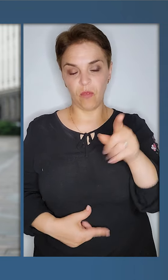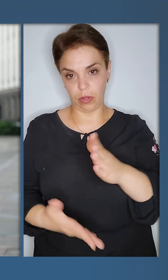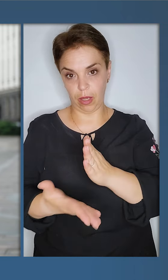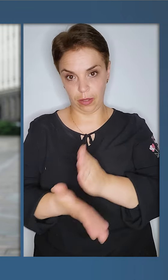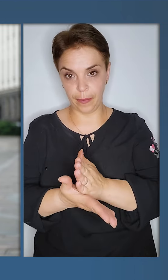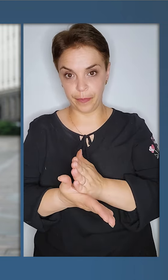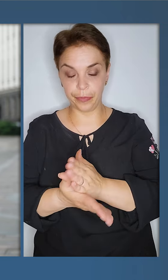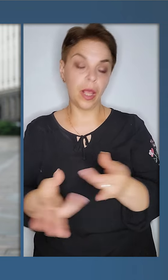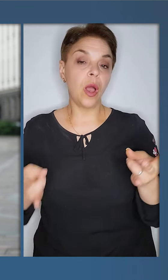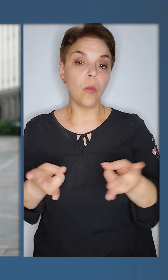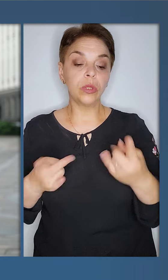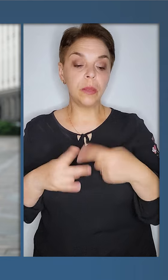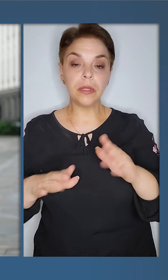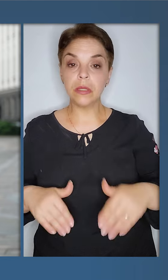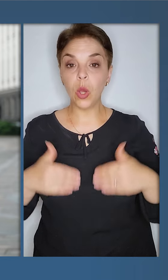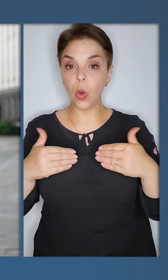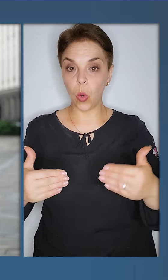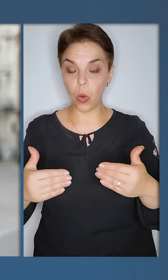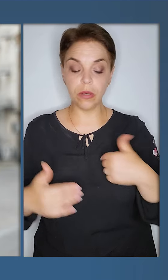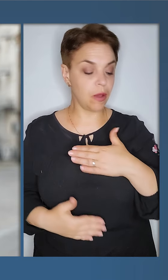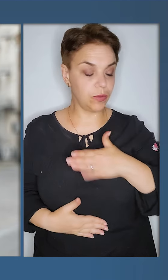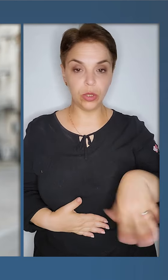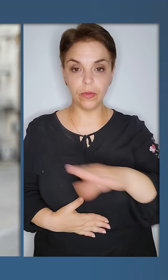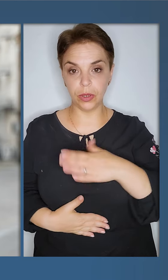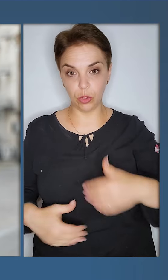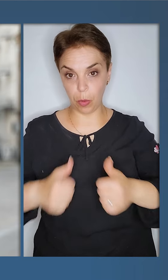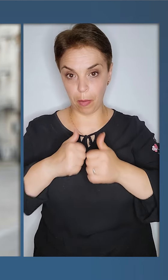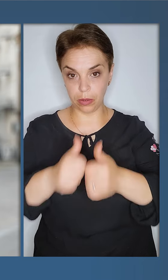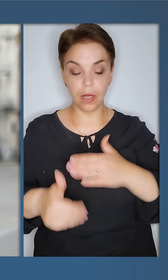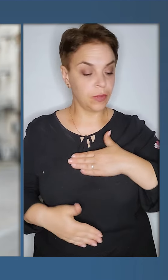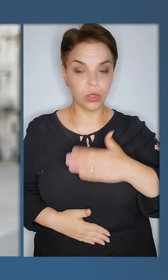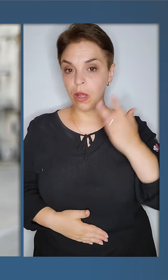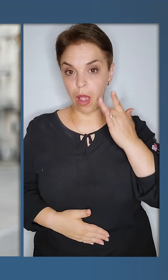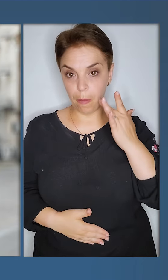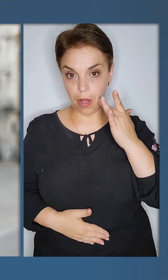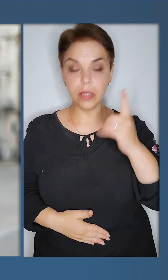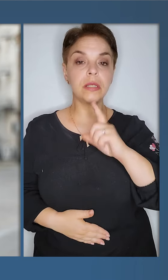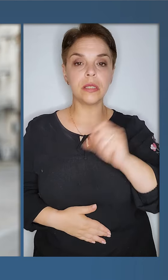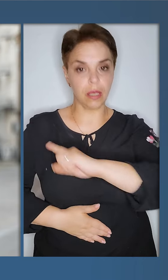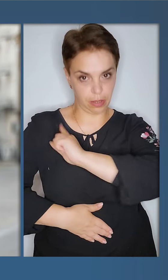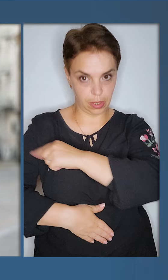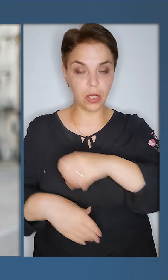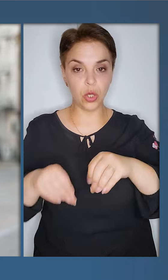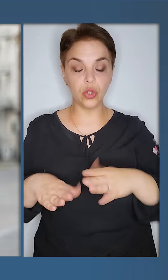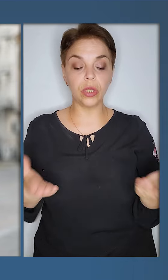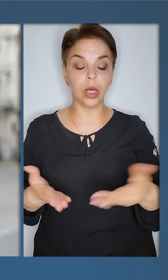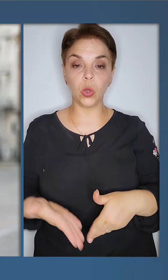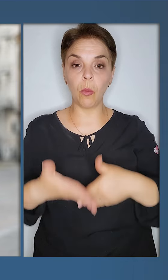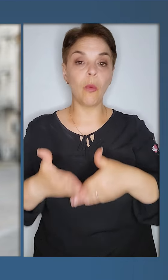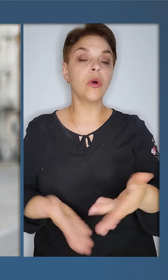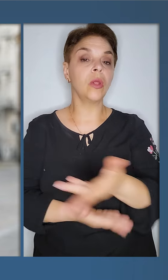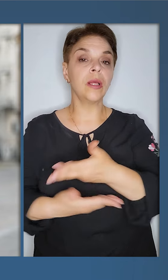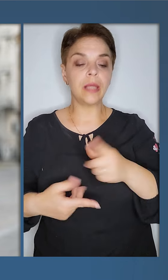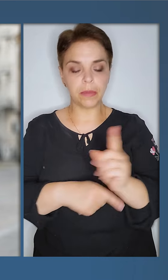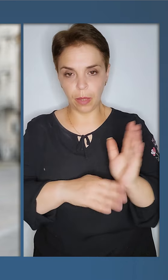де вона є. Потрібен цей крок. Я вдячний усім партнерам, вдячний Америці за сильні рішення, яке